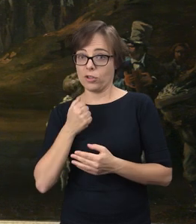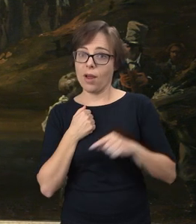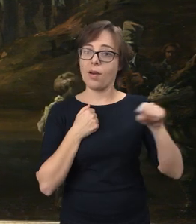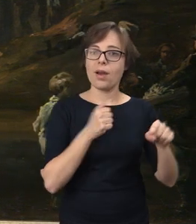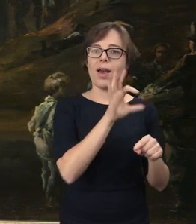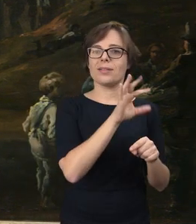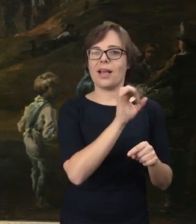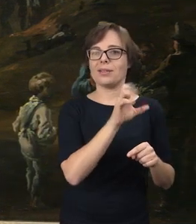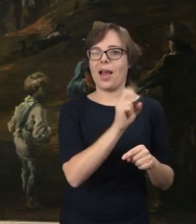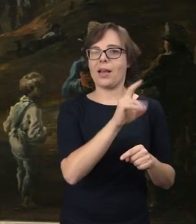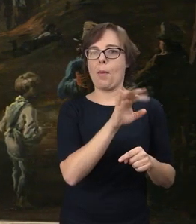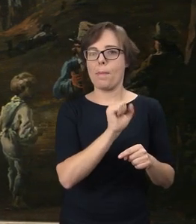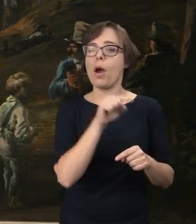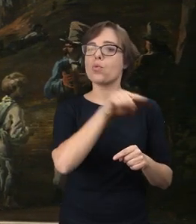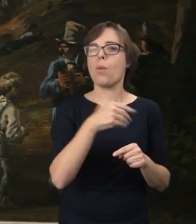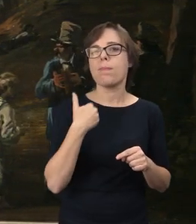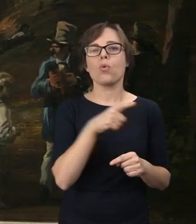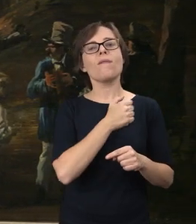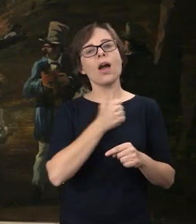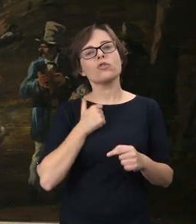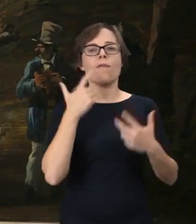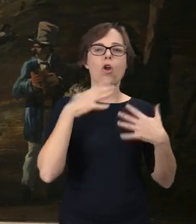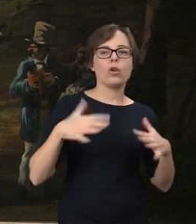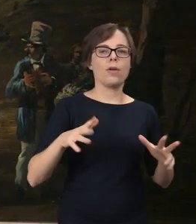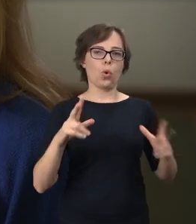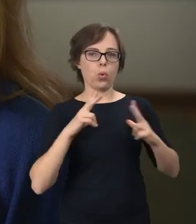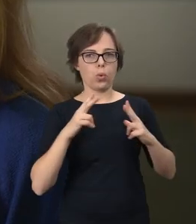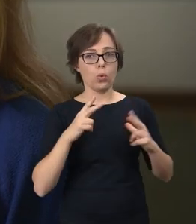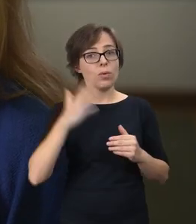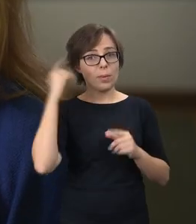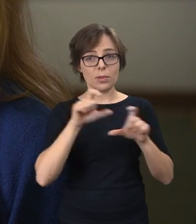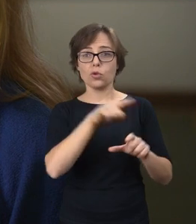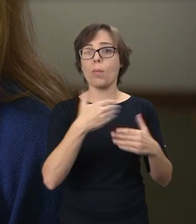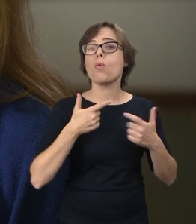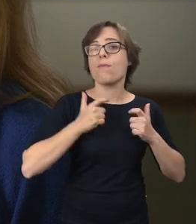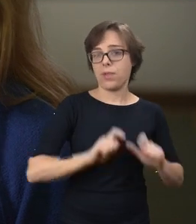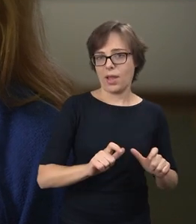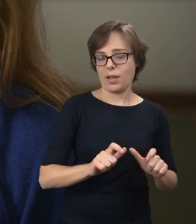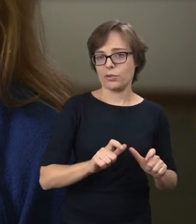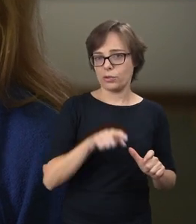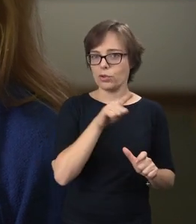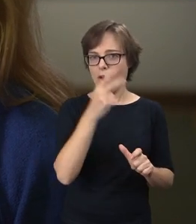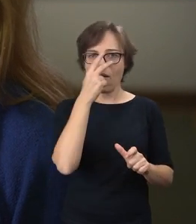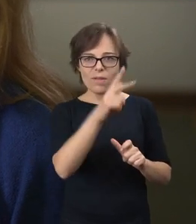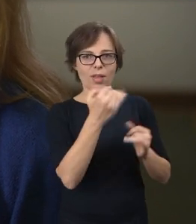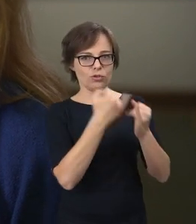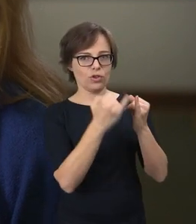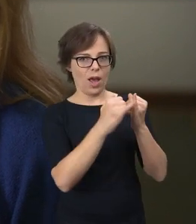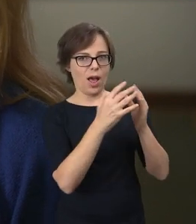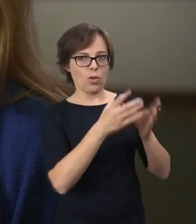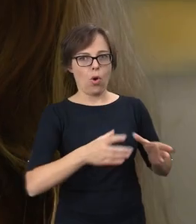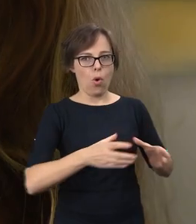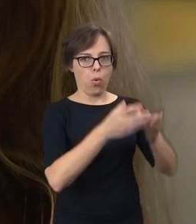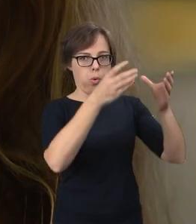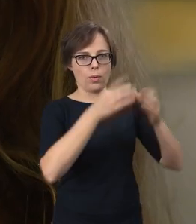w XIX wieku była miejscem rozrywek warszawiaków. Była to jeszcze wtedy wieś, co sugeruje widoczny w tle snop siana.